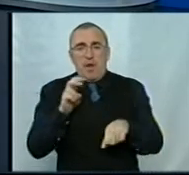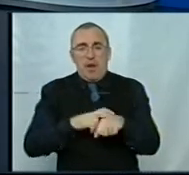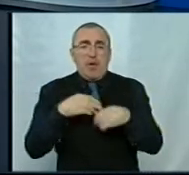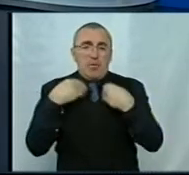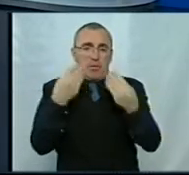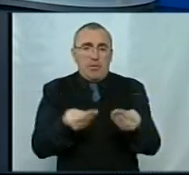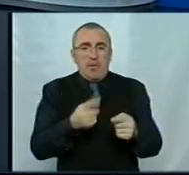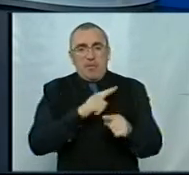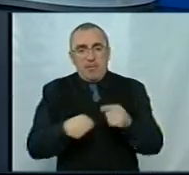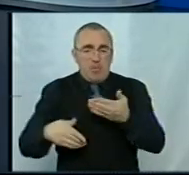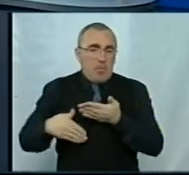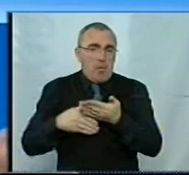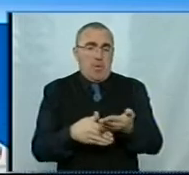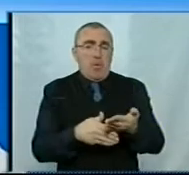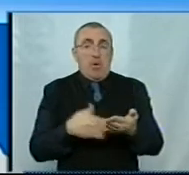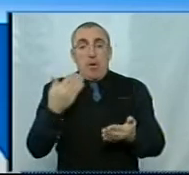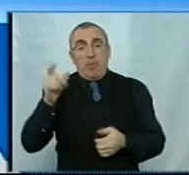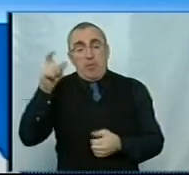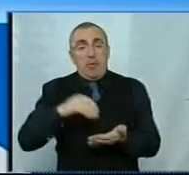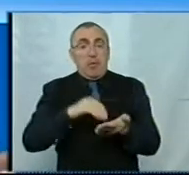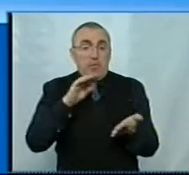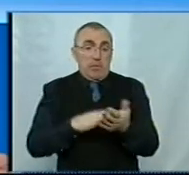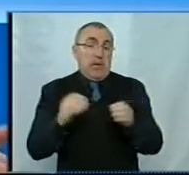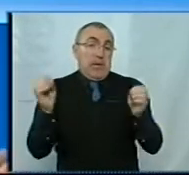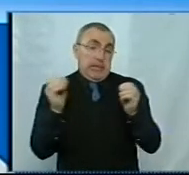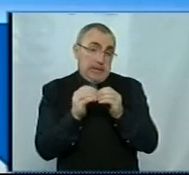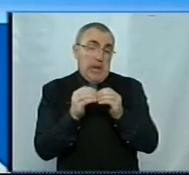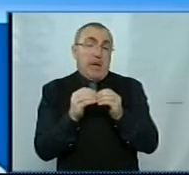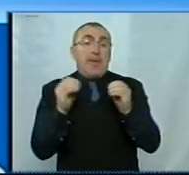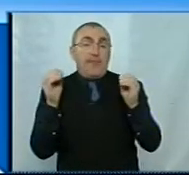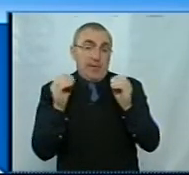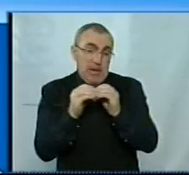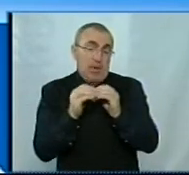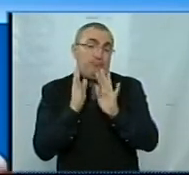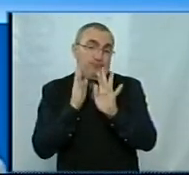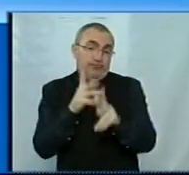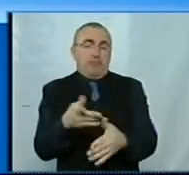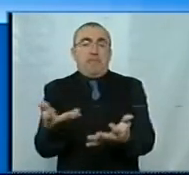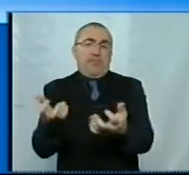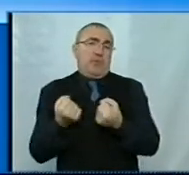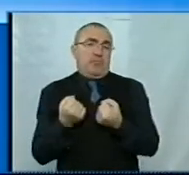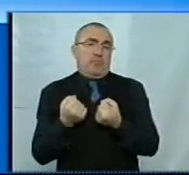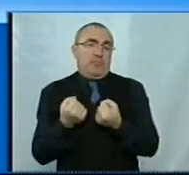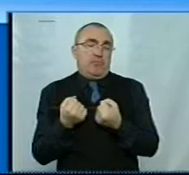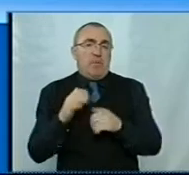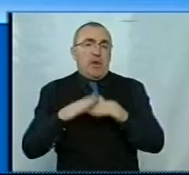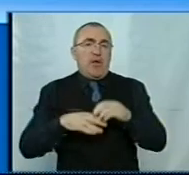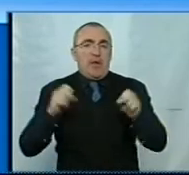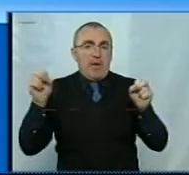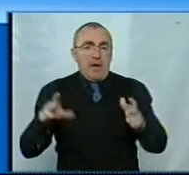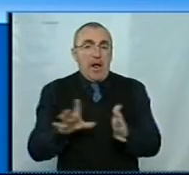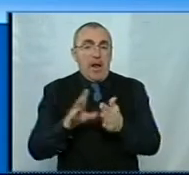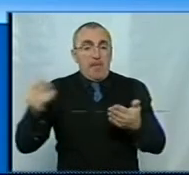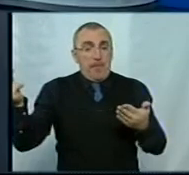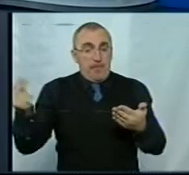надаваючи ургентну медичну допомогу. А його записали на 10, і, скоріше, за все, 10-тій годині його приймуть. Кваліфікаційний електронний